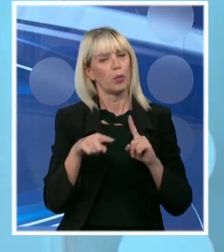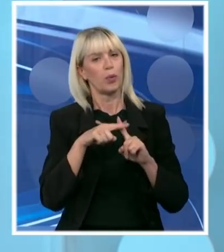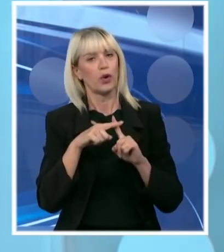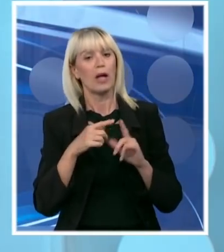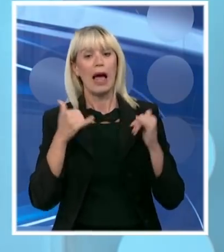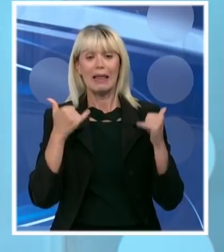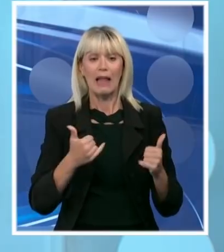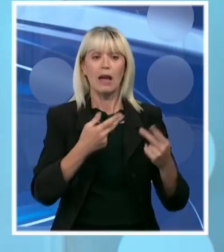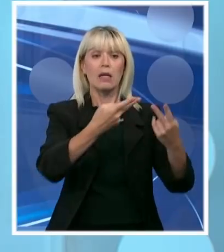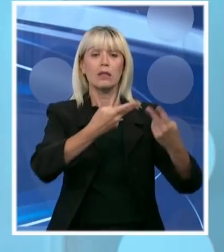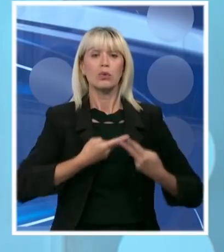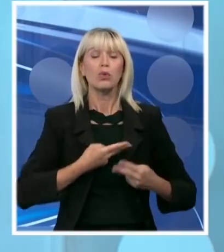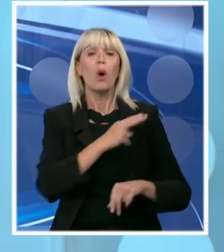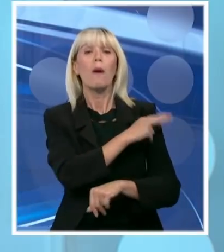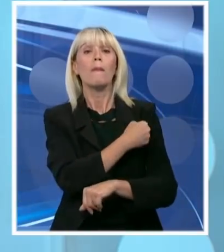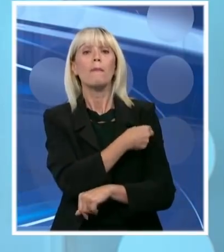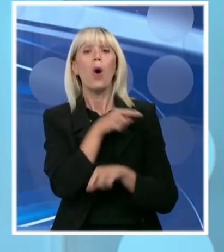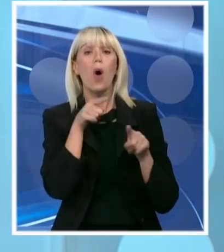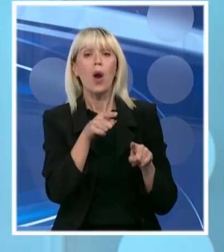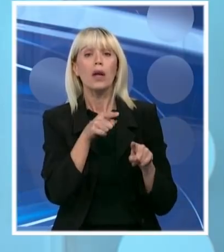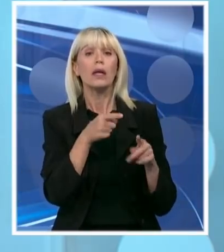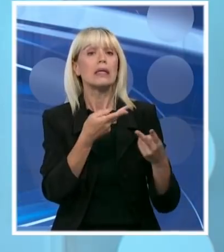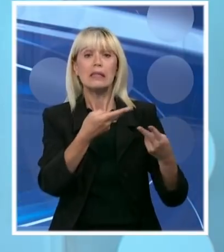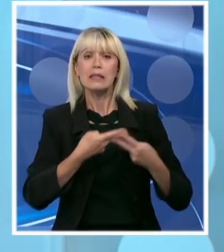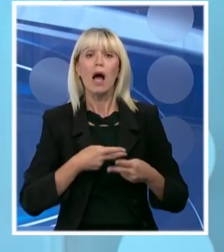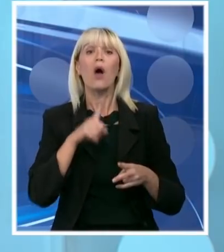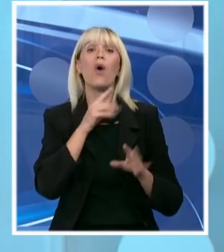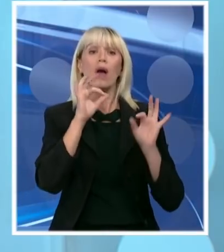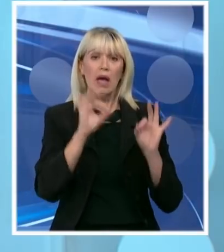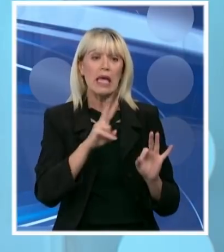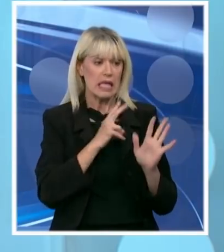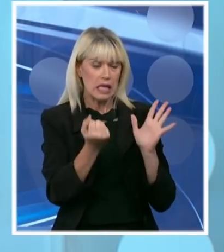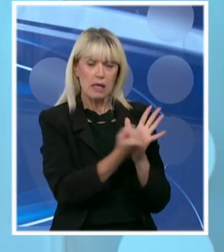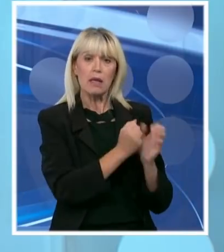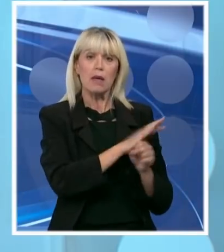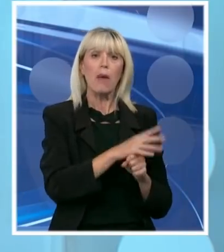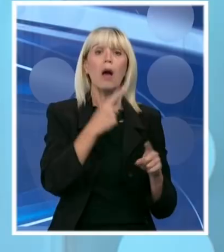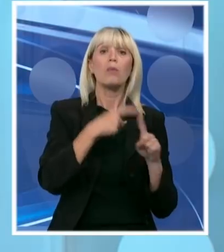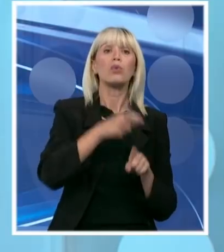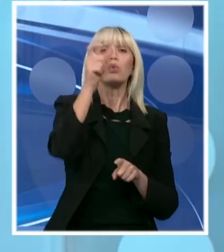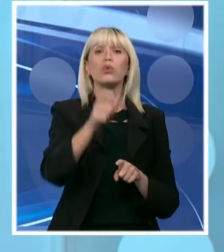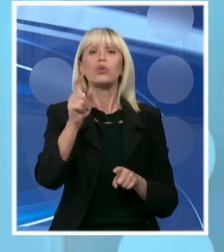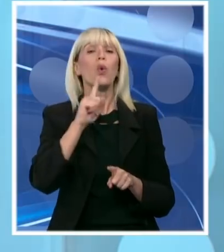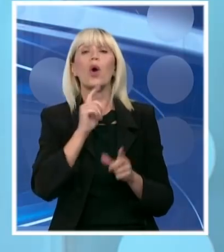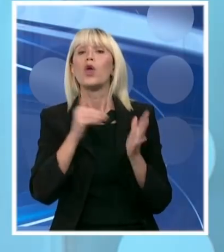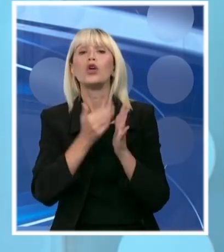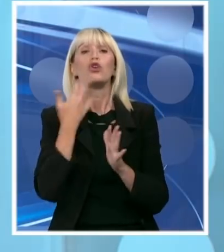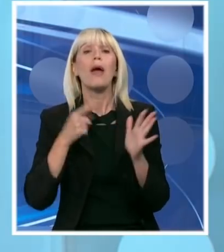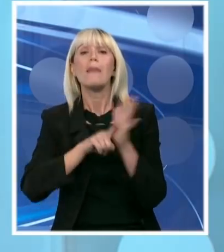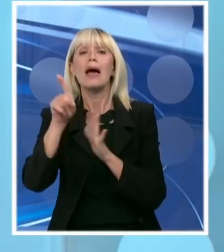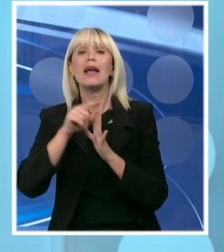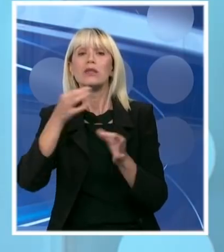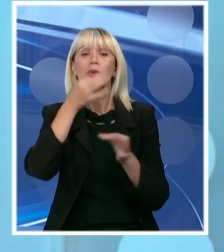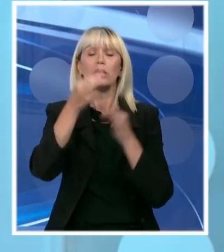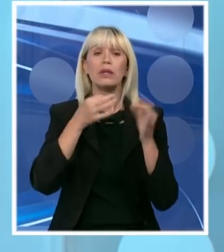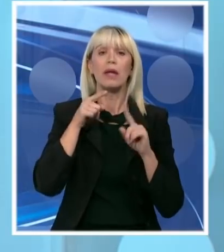pozitivno testirani, ali i ljudi koji nisu, imaju simptome, čeka se rezultat testa. Dakle, u bolnici hospitalizovano je oko 480 ljudi, a